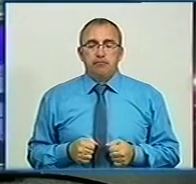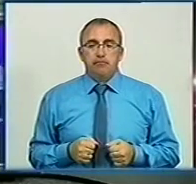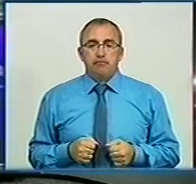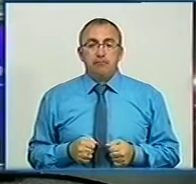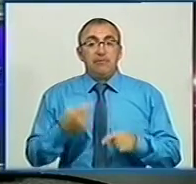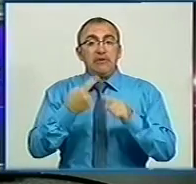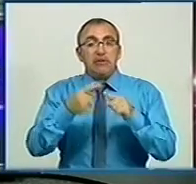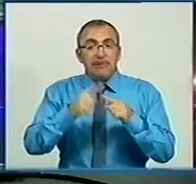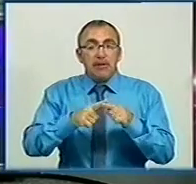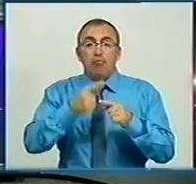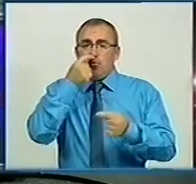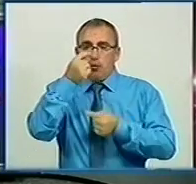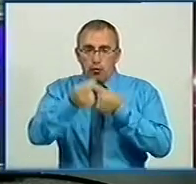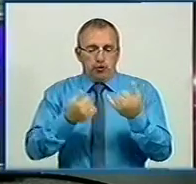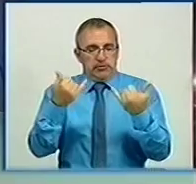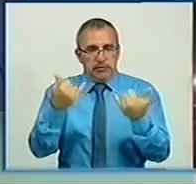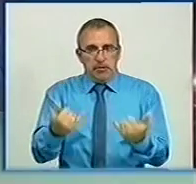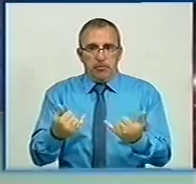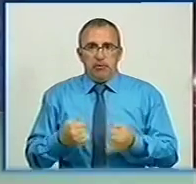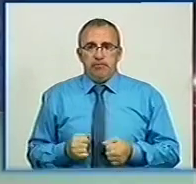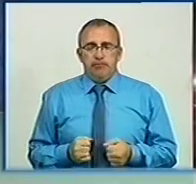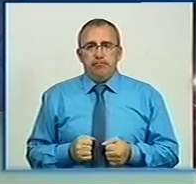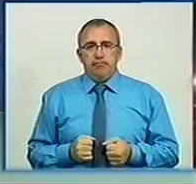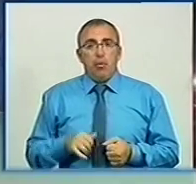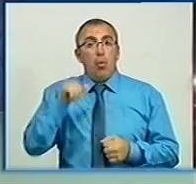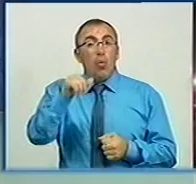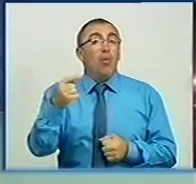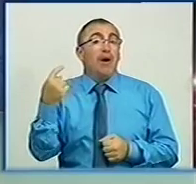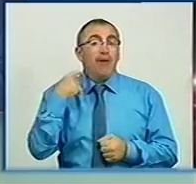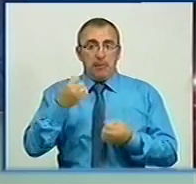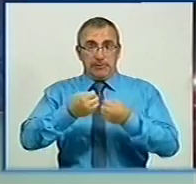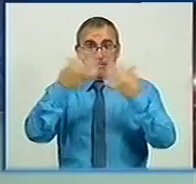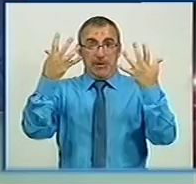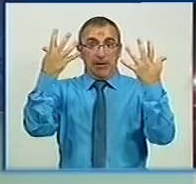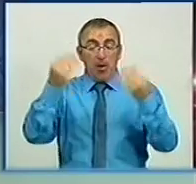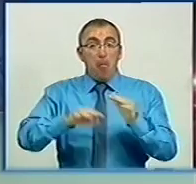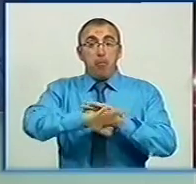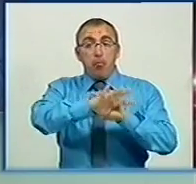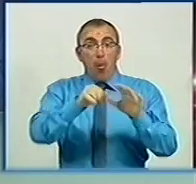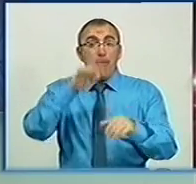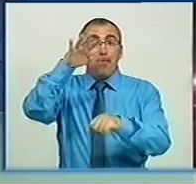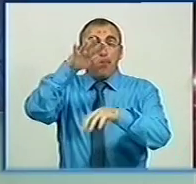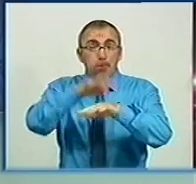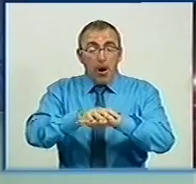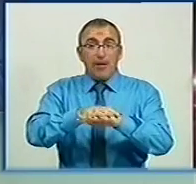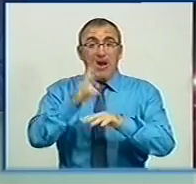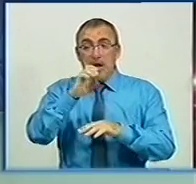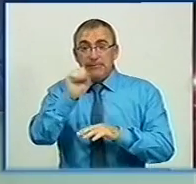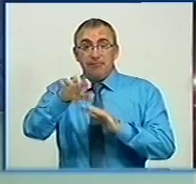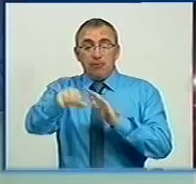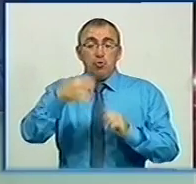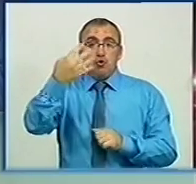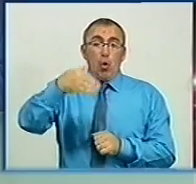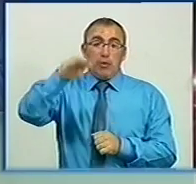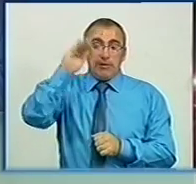Про це не тільки докладніше, вже за мить. У Кіровограді серед білого дня пограбували банк. З каси поцупили 40